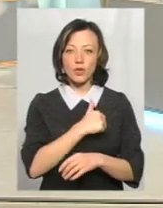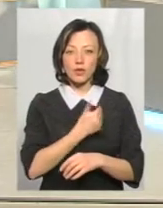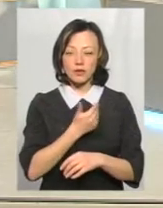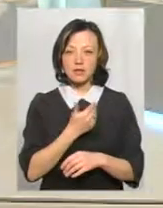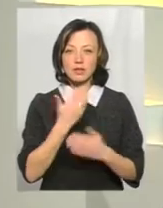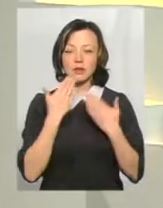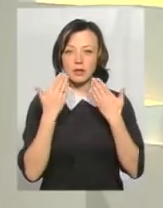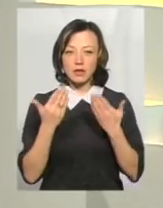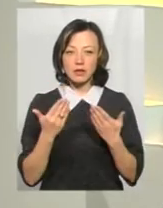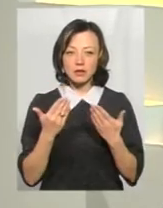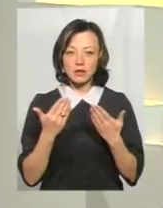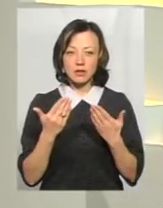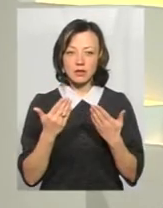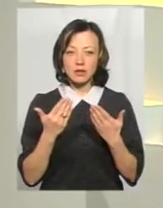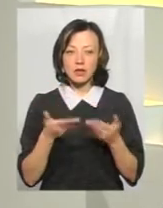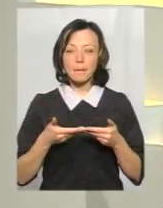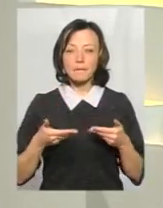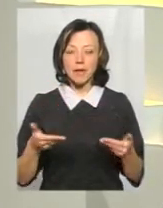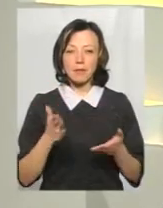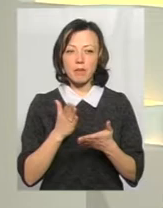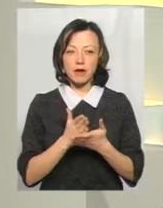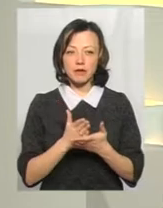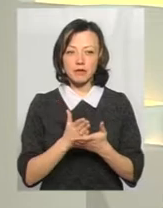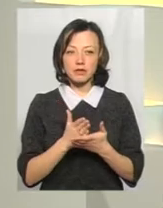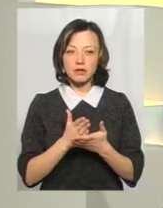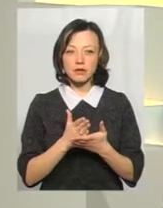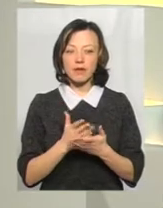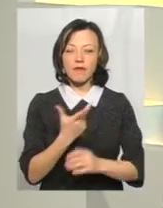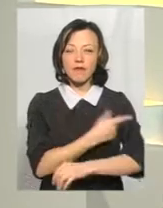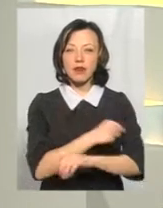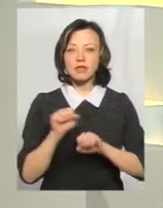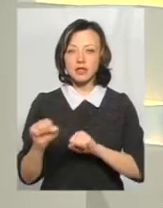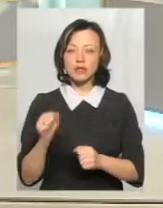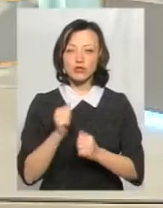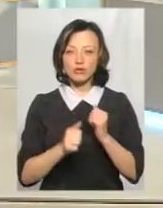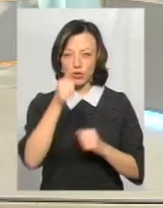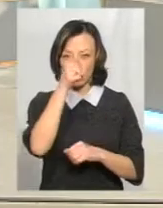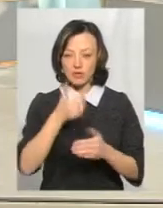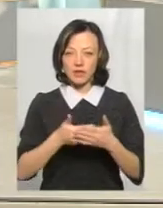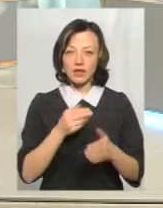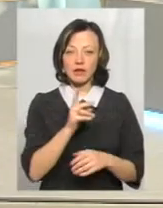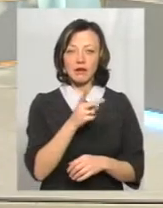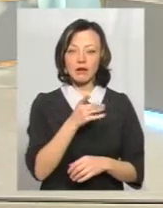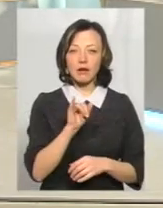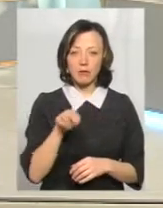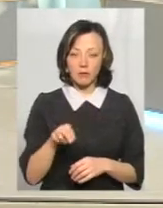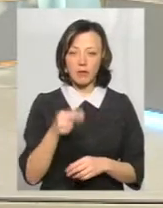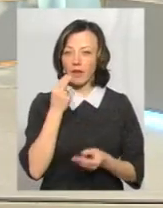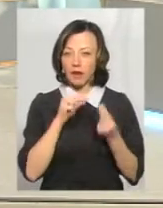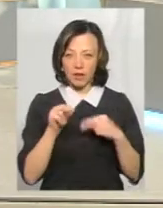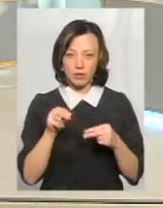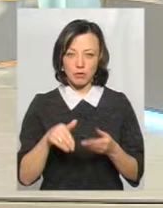запитати. Ми маємо, що взагалі вакцинація щорічна від грипу, вона є найкращим,